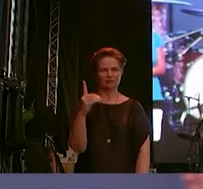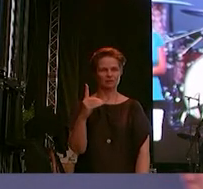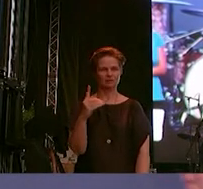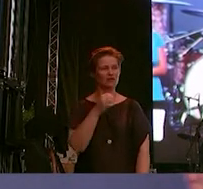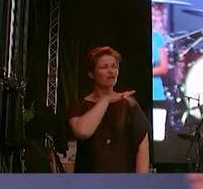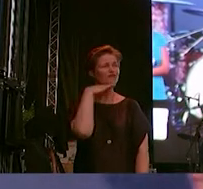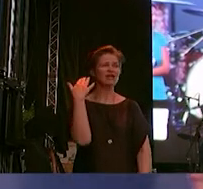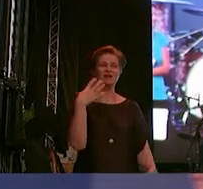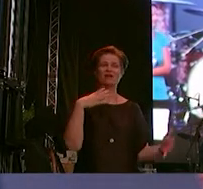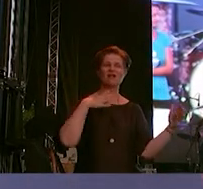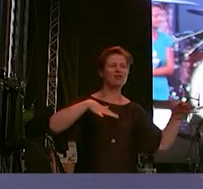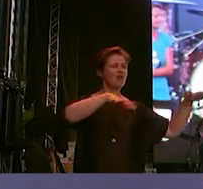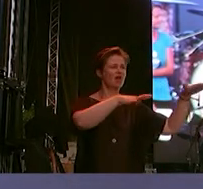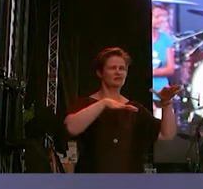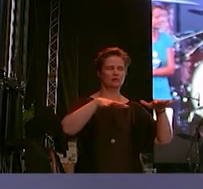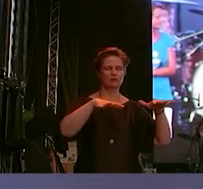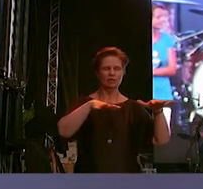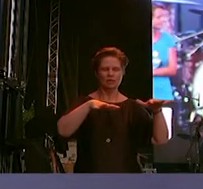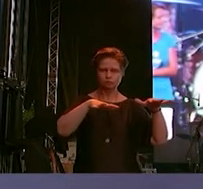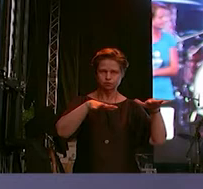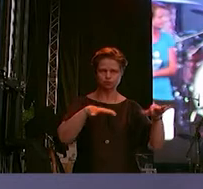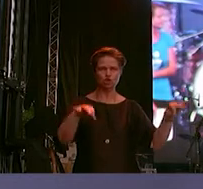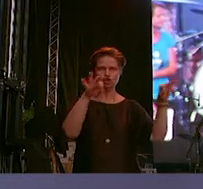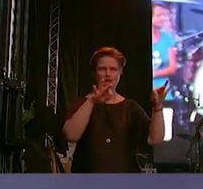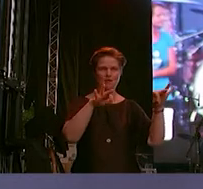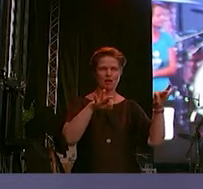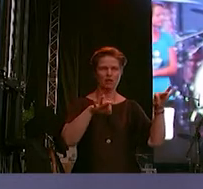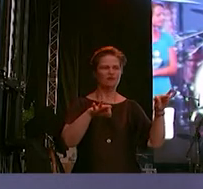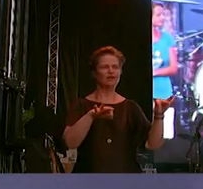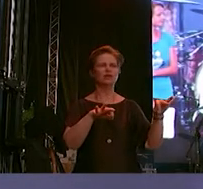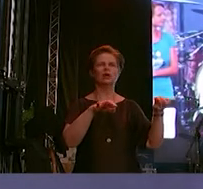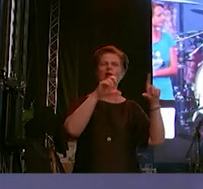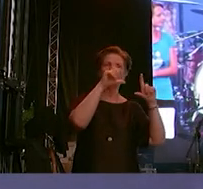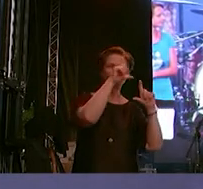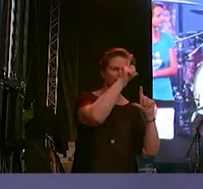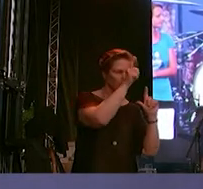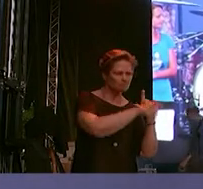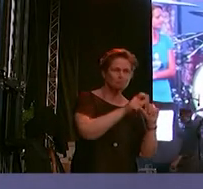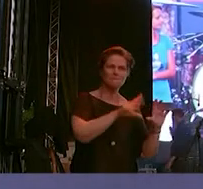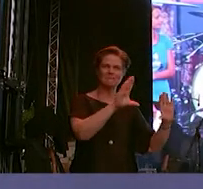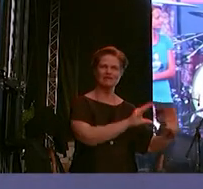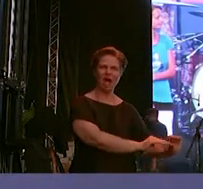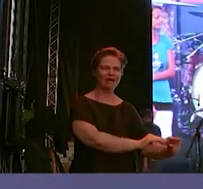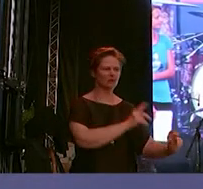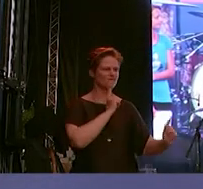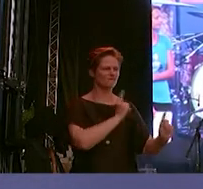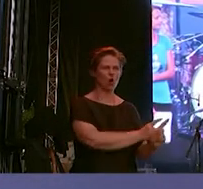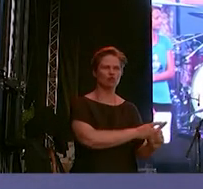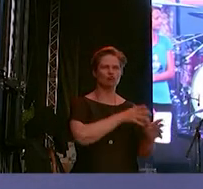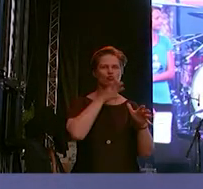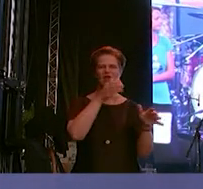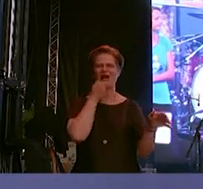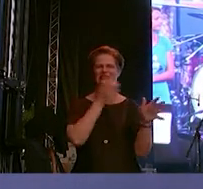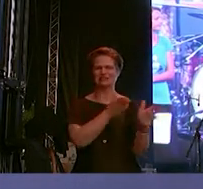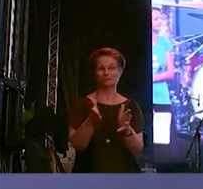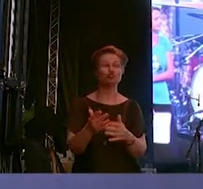herrschen lebensunwürdige Zustände, Verfolgung von Minderheiten und Rassismus und was noch viel schlimmer ist,